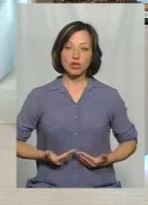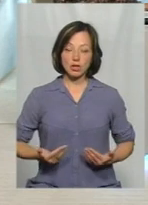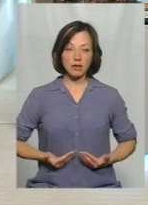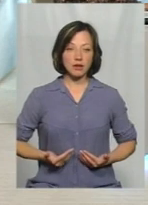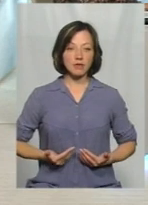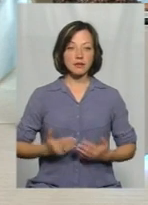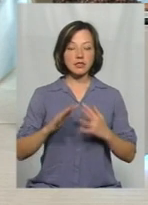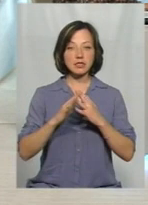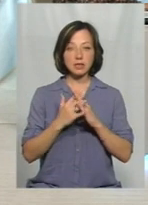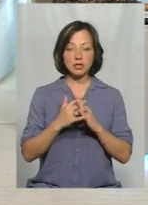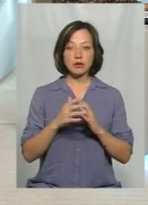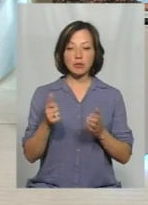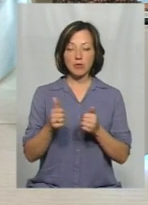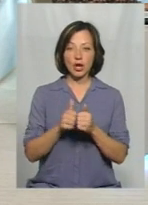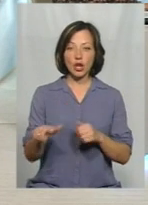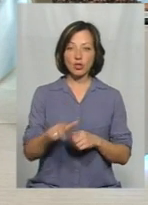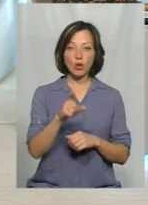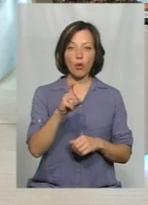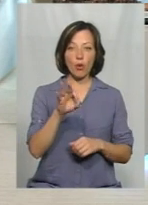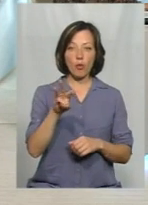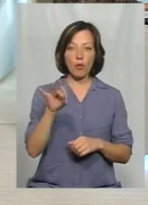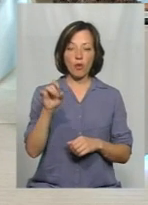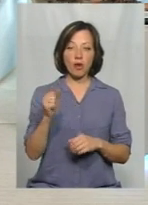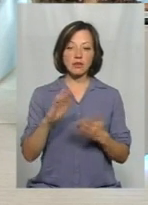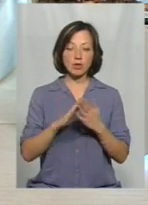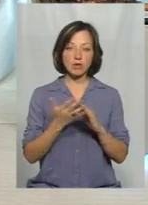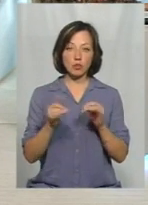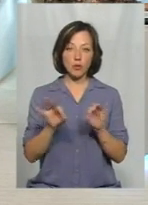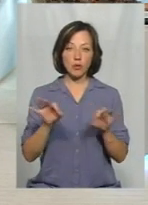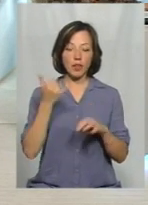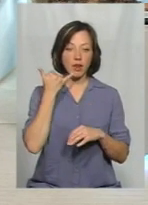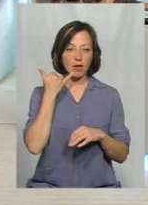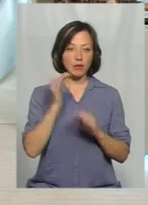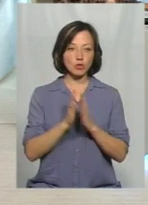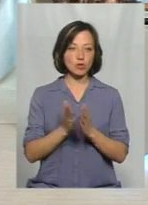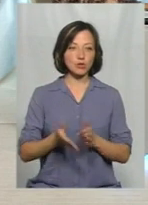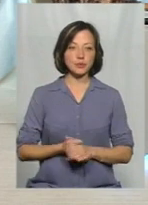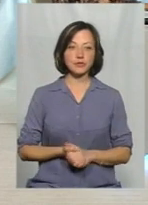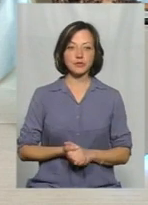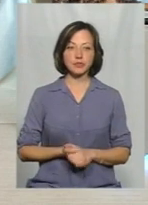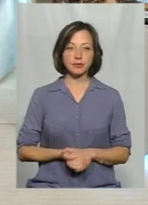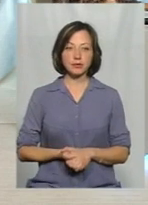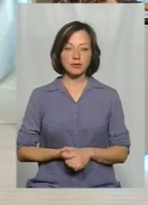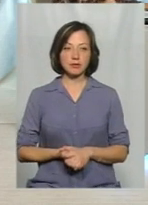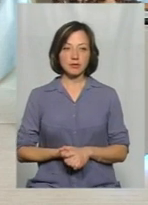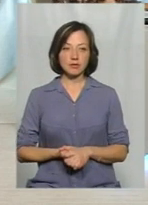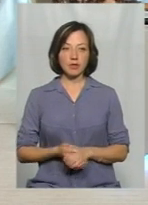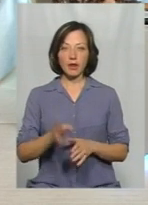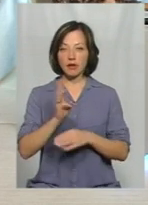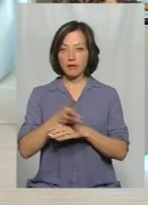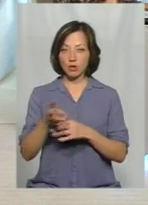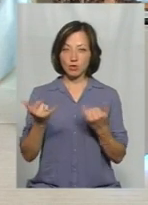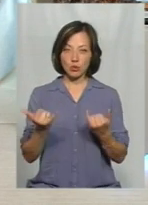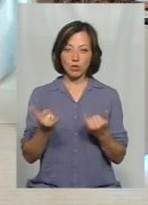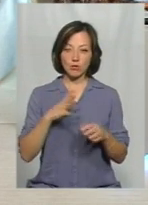селищ біля річки Хомора, яка сьогодні ситуація. У нас є коментар телефоном, прошу дати у студії. І також відео, яке